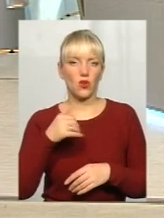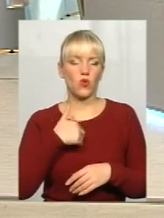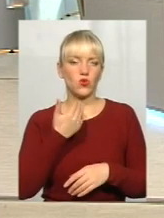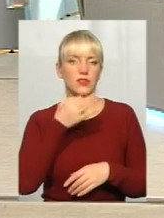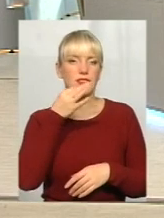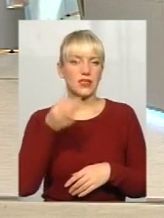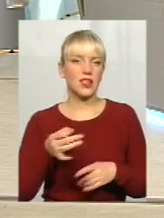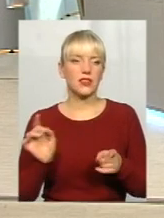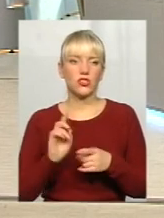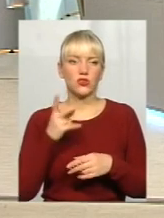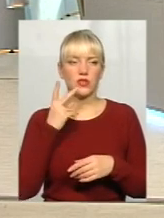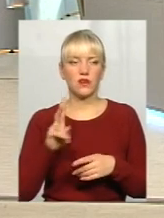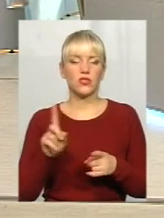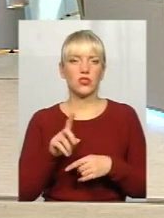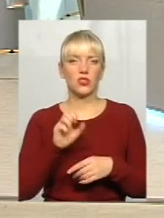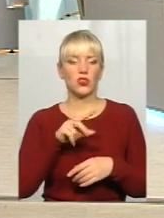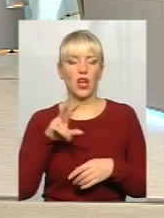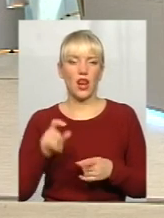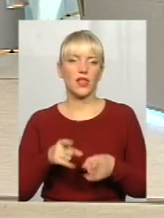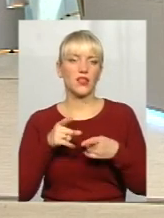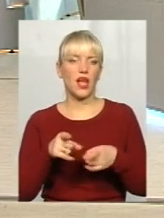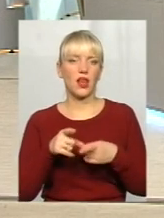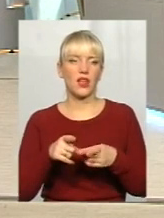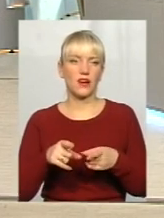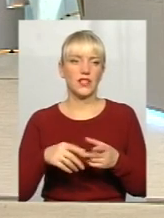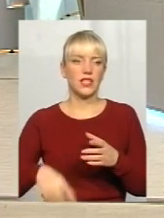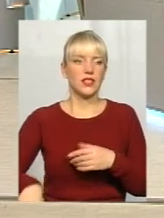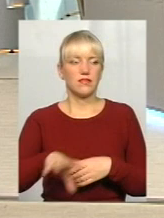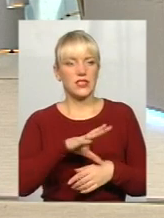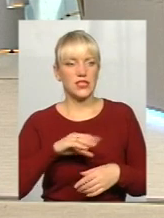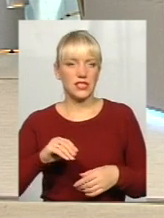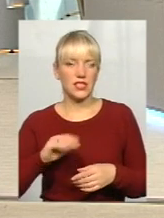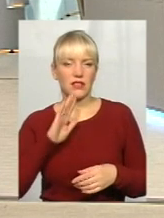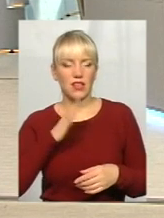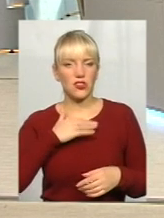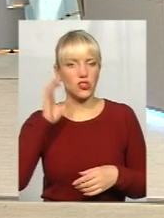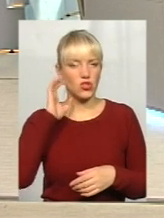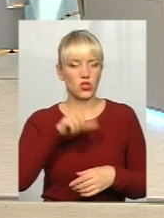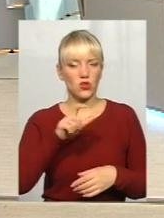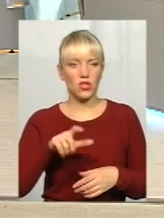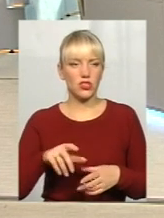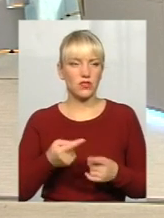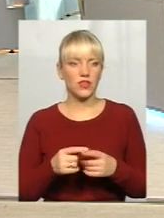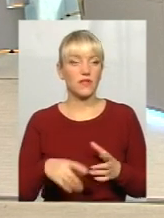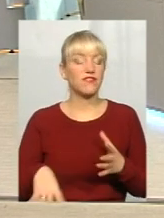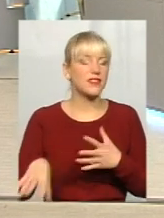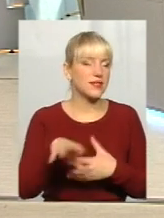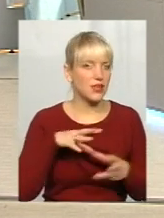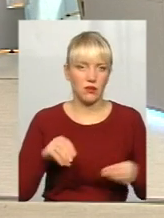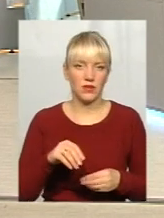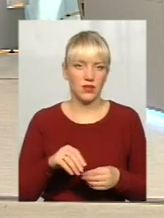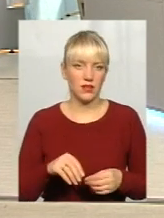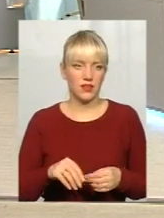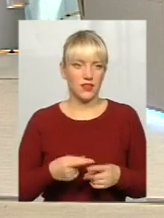дивиться, що пан Алім залякав сьогодні наших слухачів та всім. Чого ж залякав?